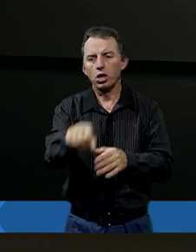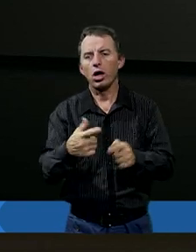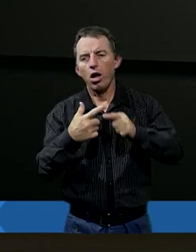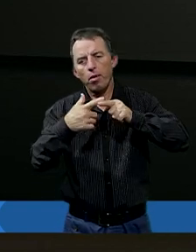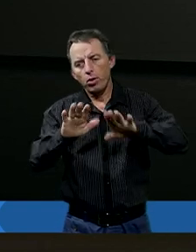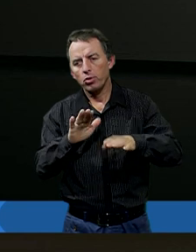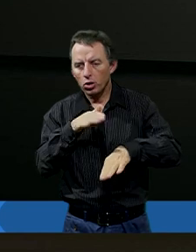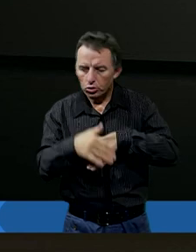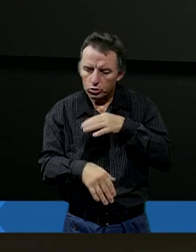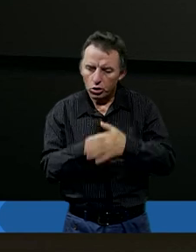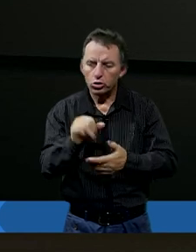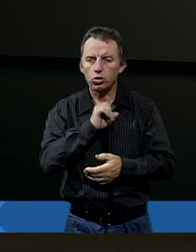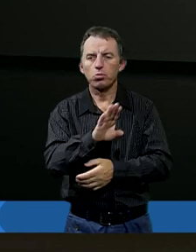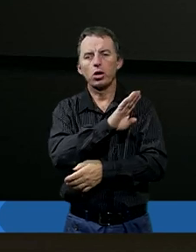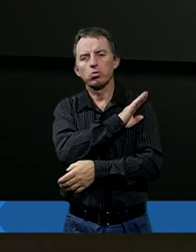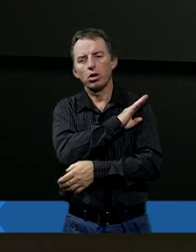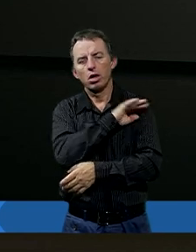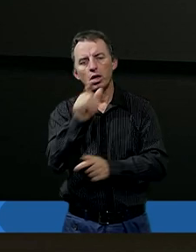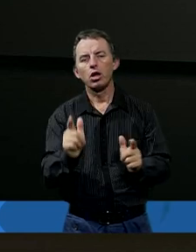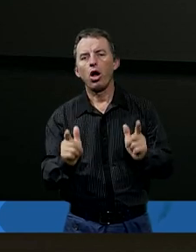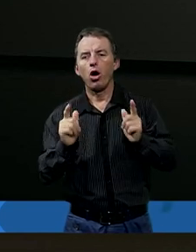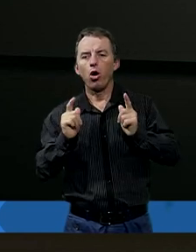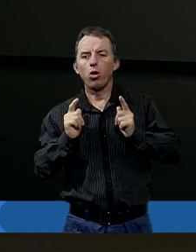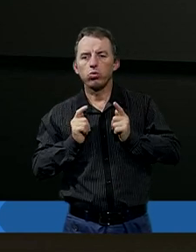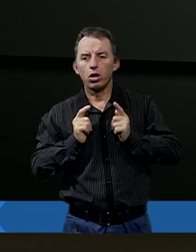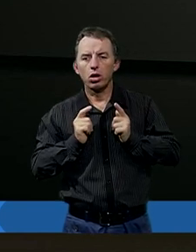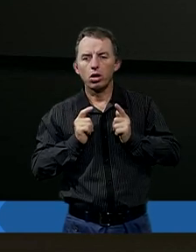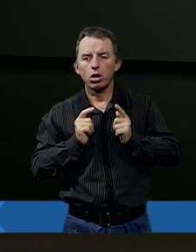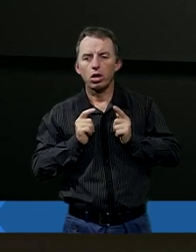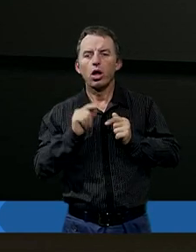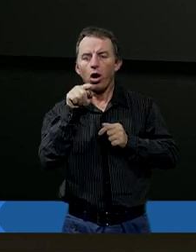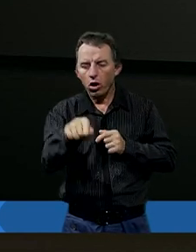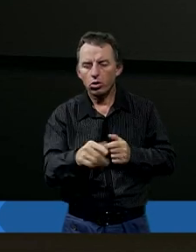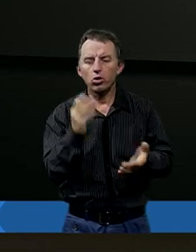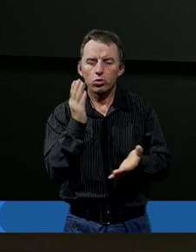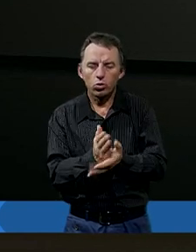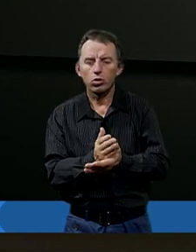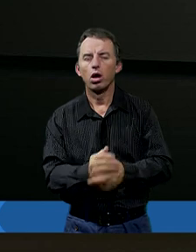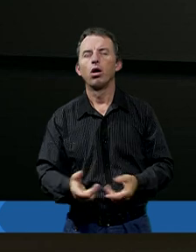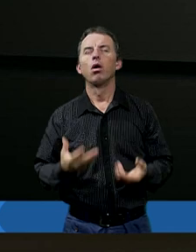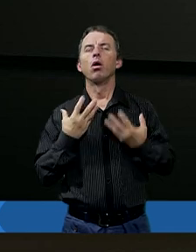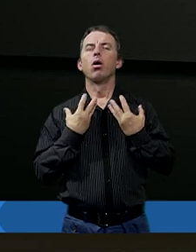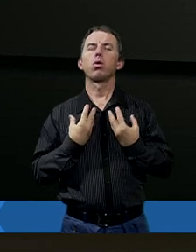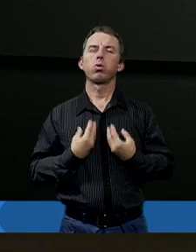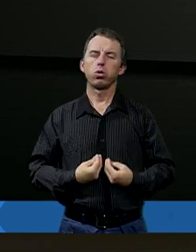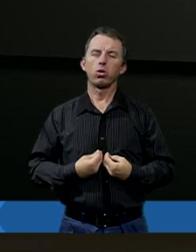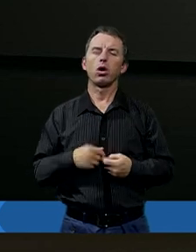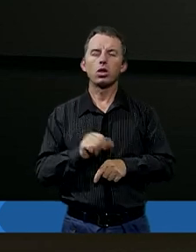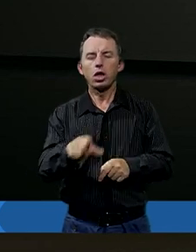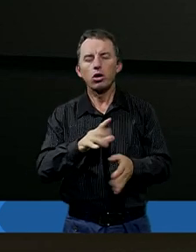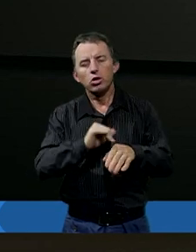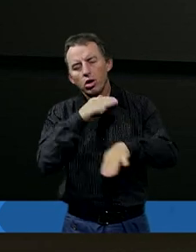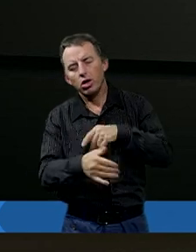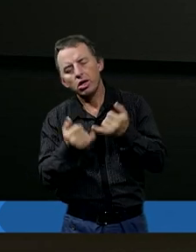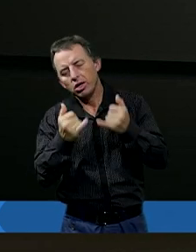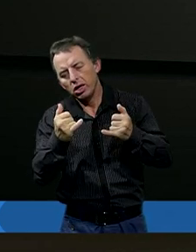życzyć sobie śmierci, ale ten odpoczynek i jemu brako, on chciał wytchnąć od tego całego nieszczęścia. On